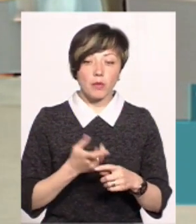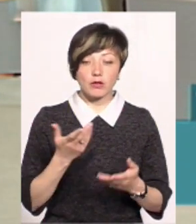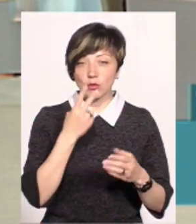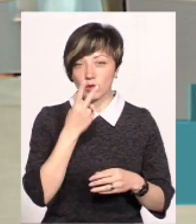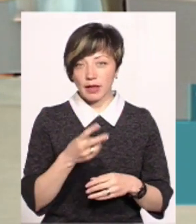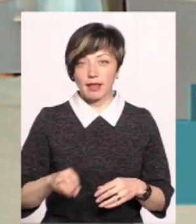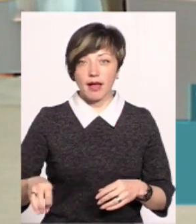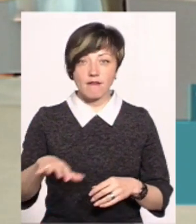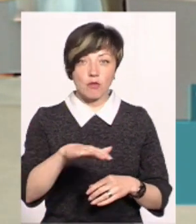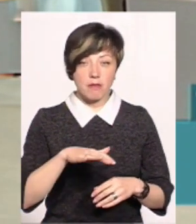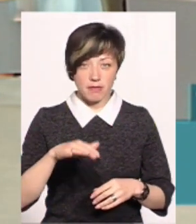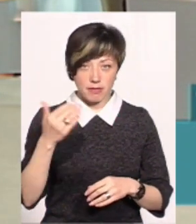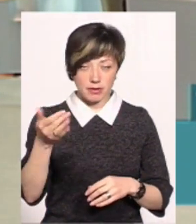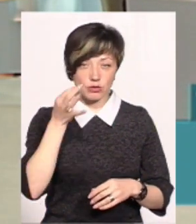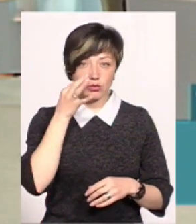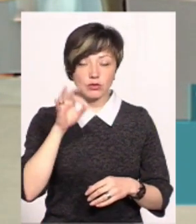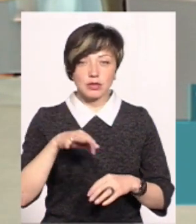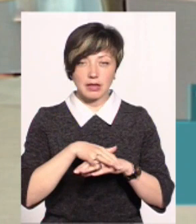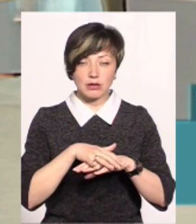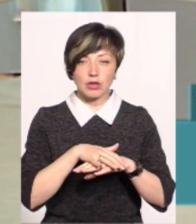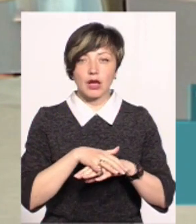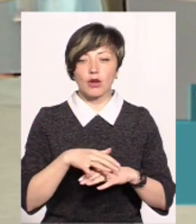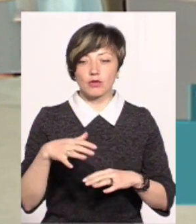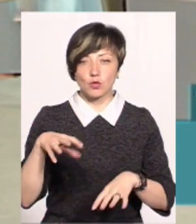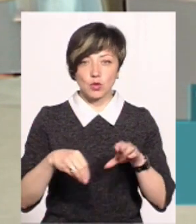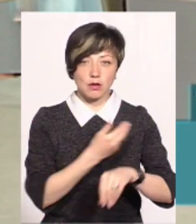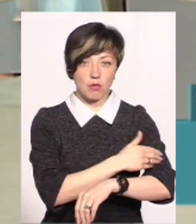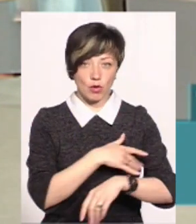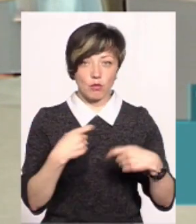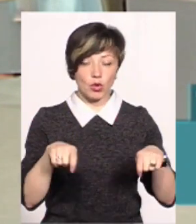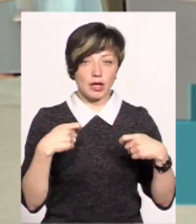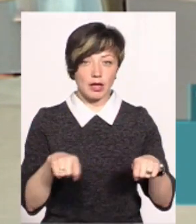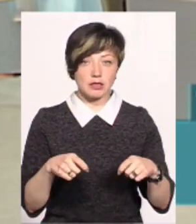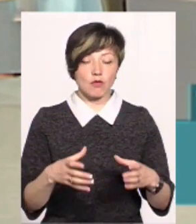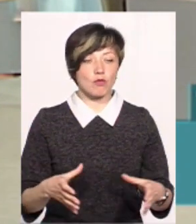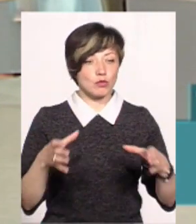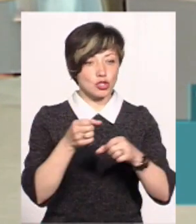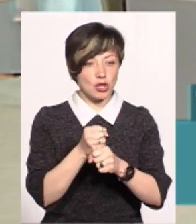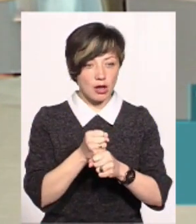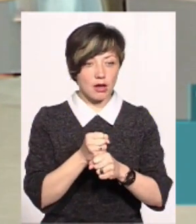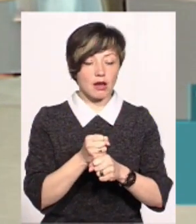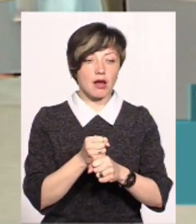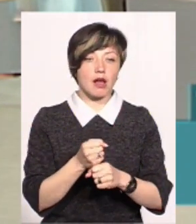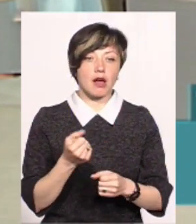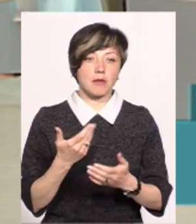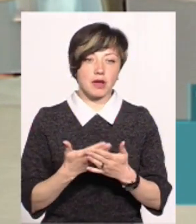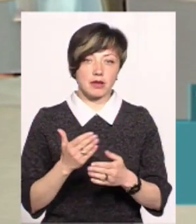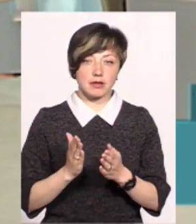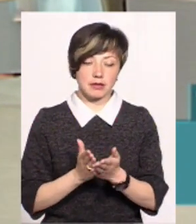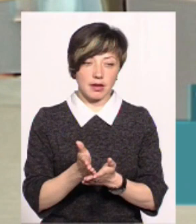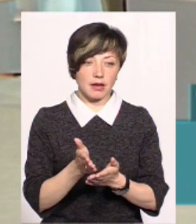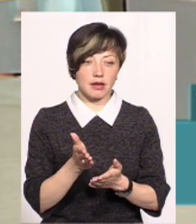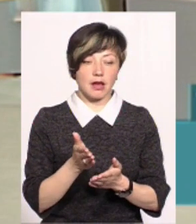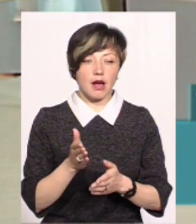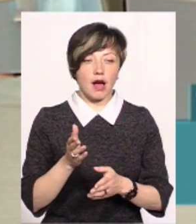якщо ми подивимося на європейський ринок, вона в сусідній Польщі продається у мішках алимитою. Якщо ми там рухаємося,